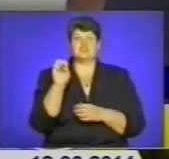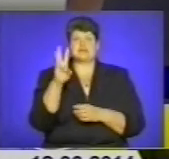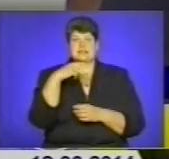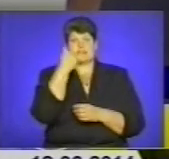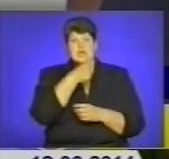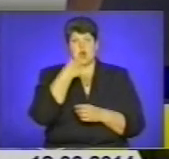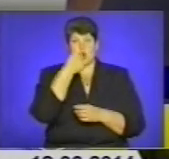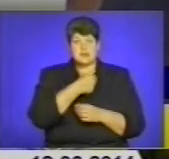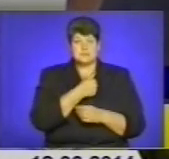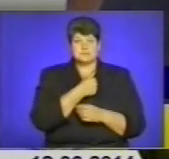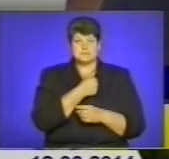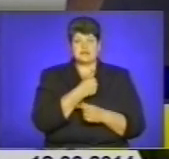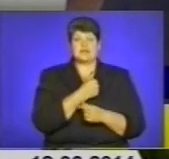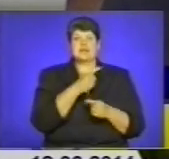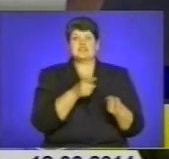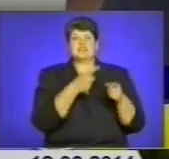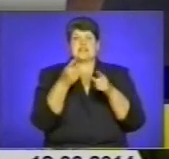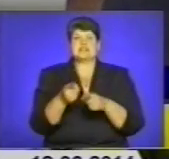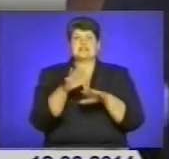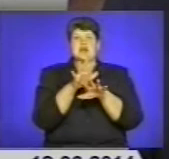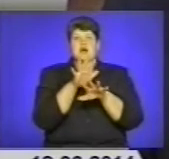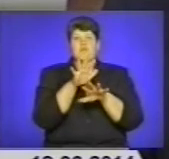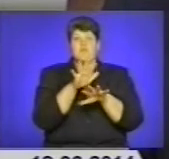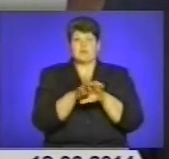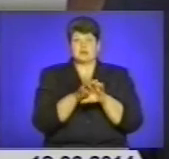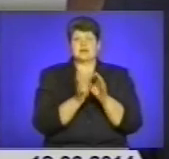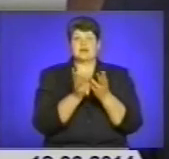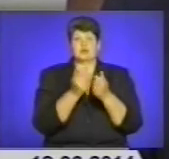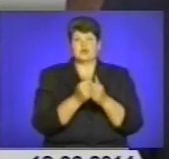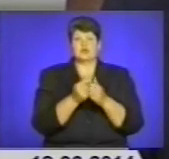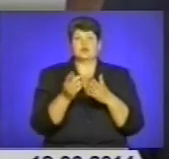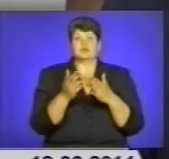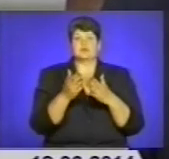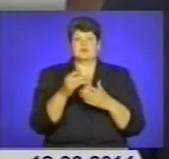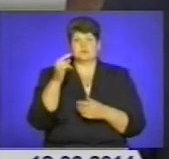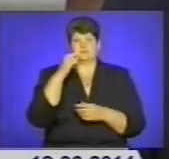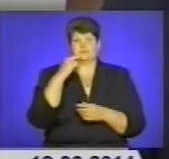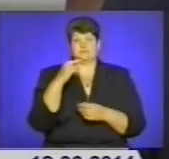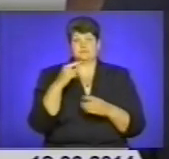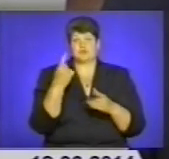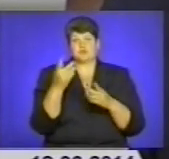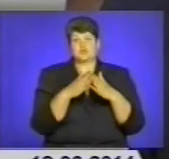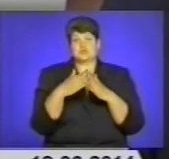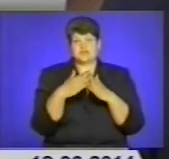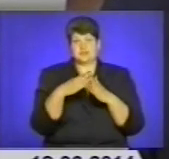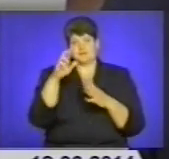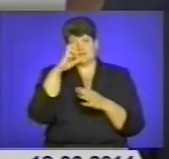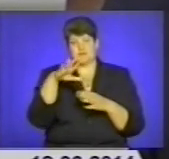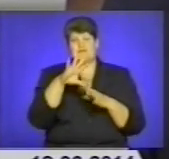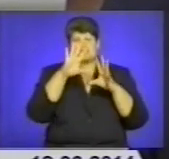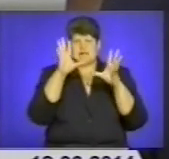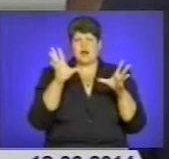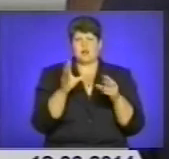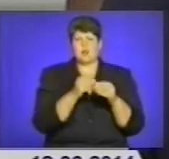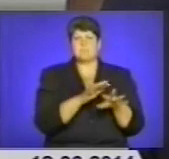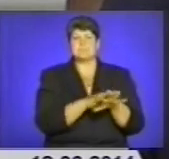через рахунки відкриті в банках однієї з сусідніх країн загалом